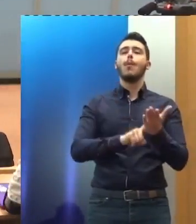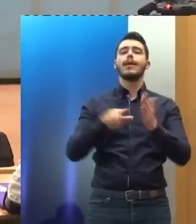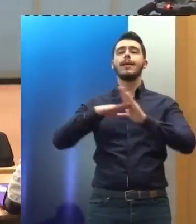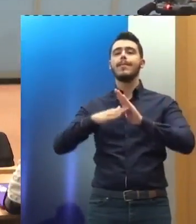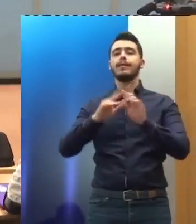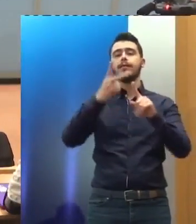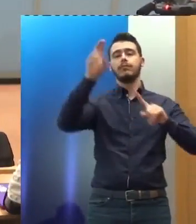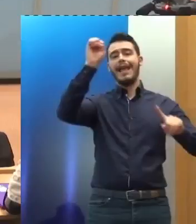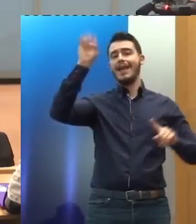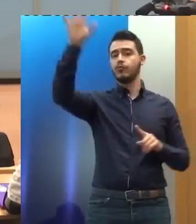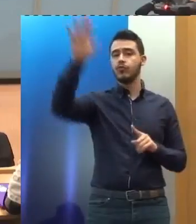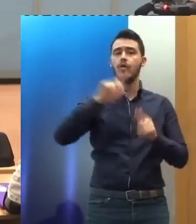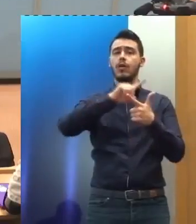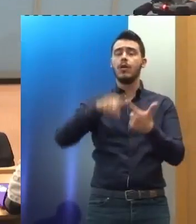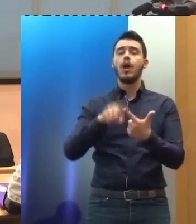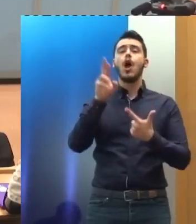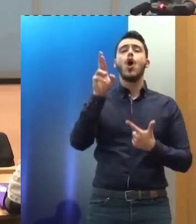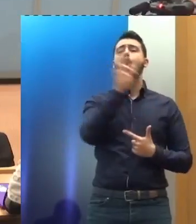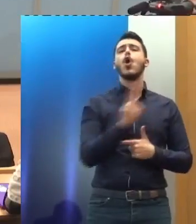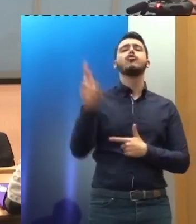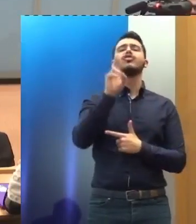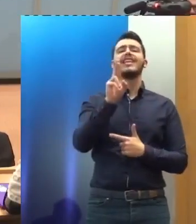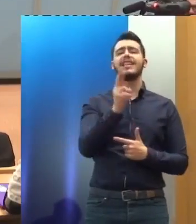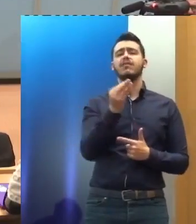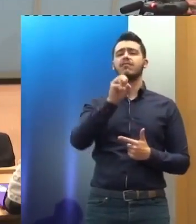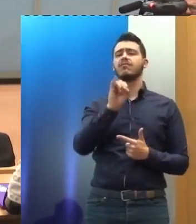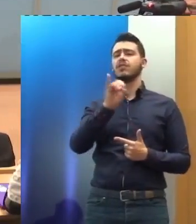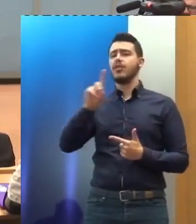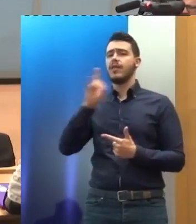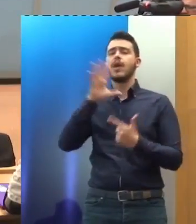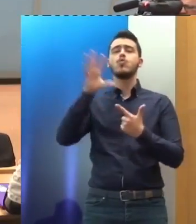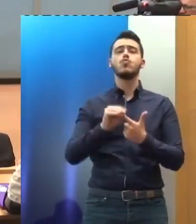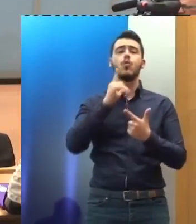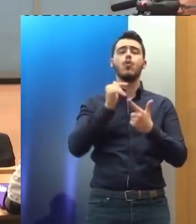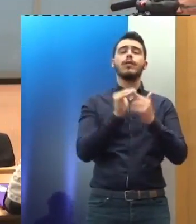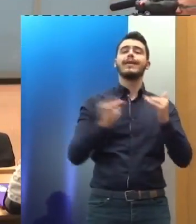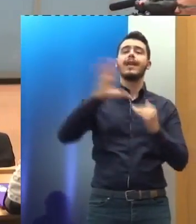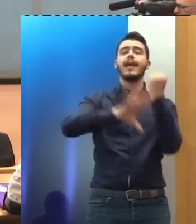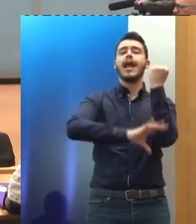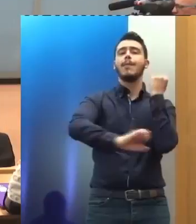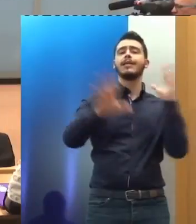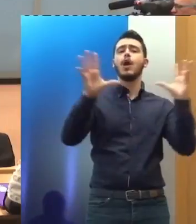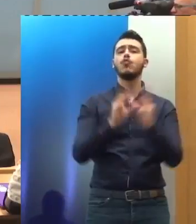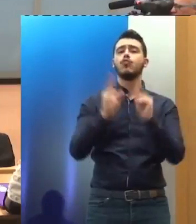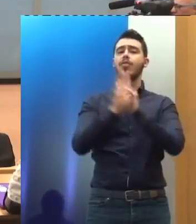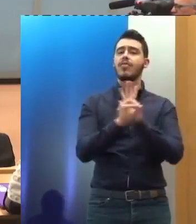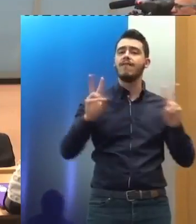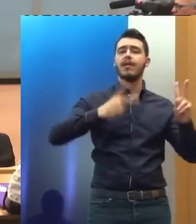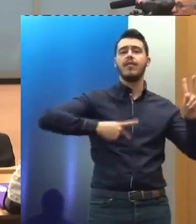η κυρία Μαρία Ρωσίδη που είναι σύμβουλος στην Γενική Γραμματεία Διαφάνειας και δικαιωμάτων του ανθρώπου.